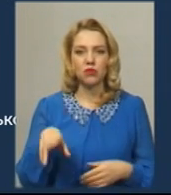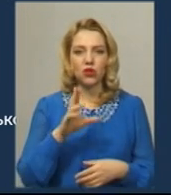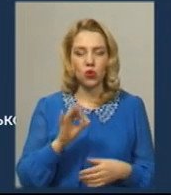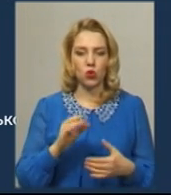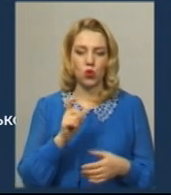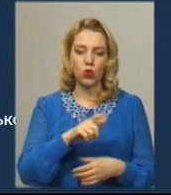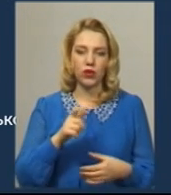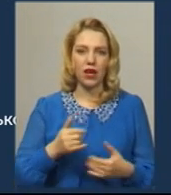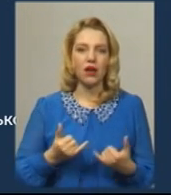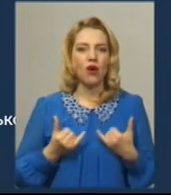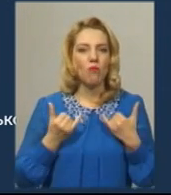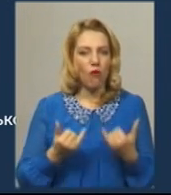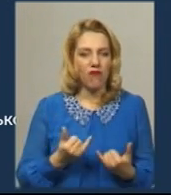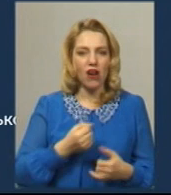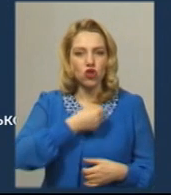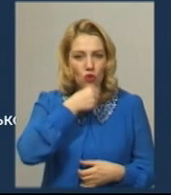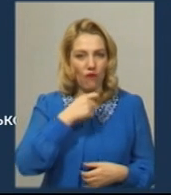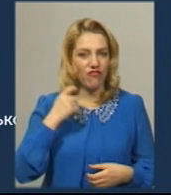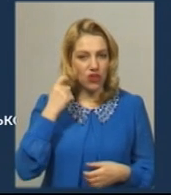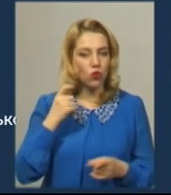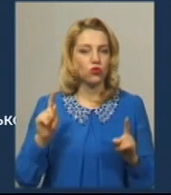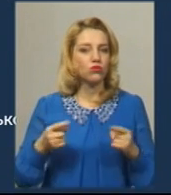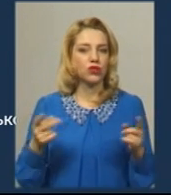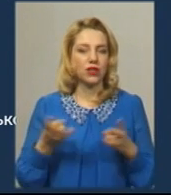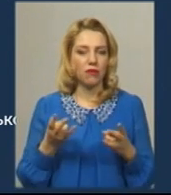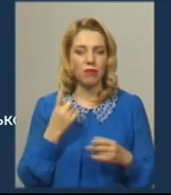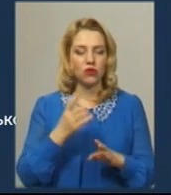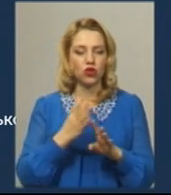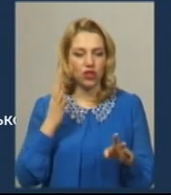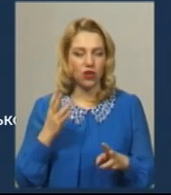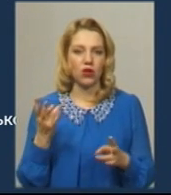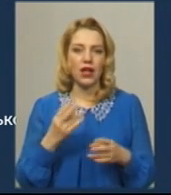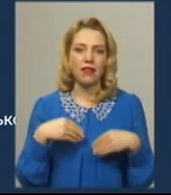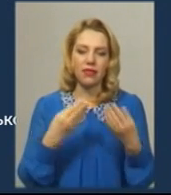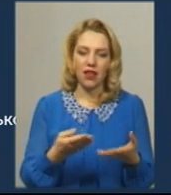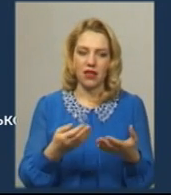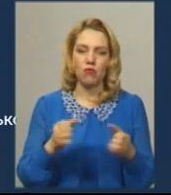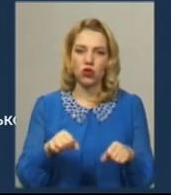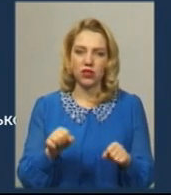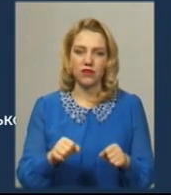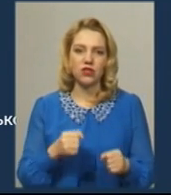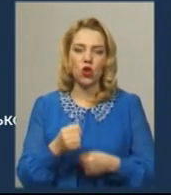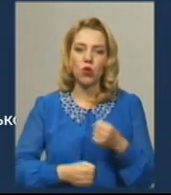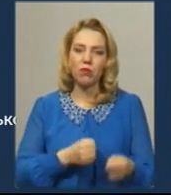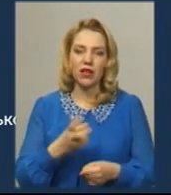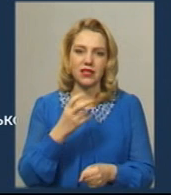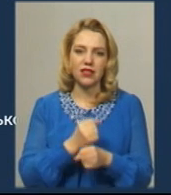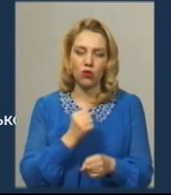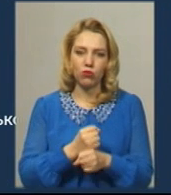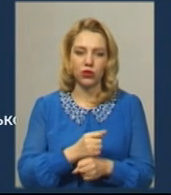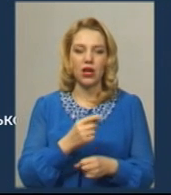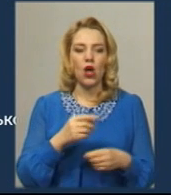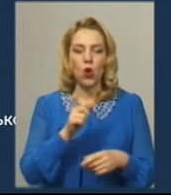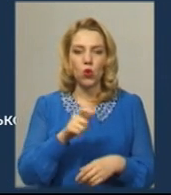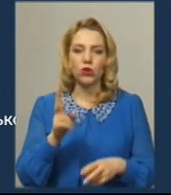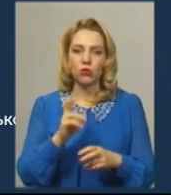поважного віку, щоб в першу чергу дали можливість добиратися на роботу людям, які забезпечують сьогодні наше